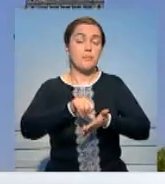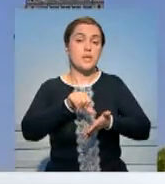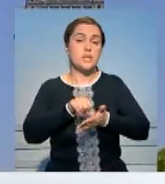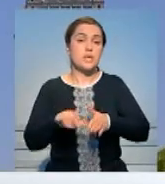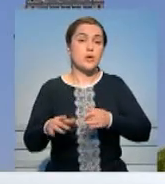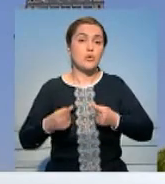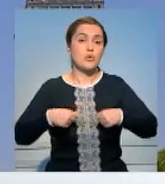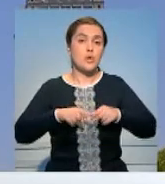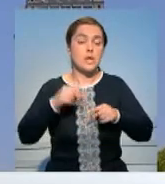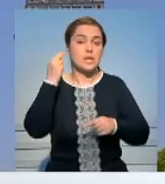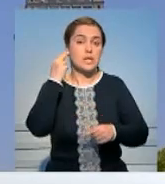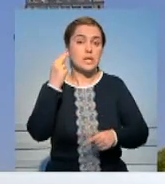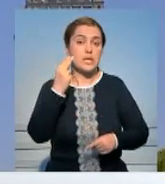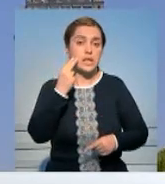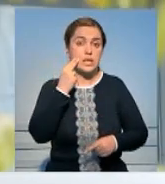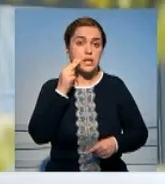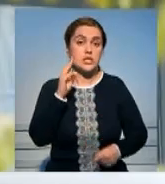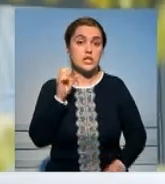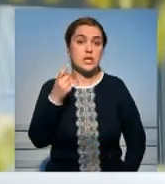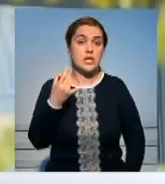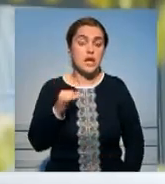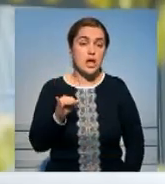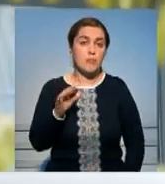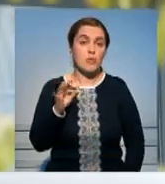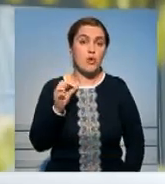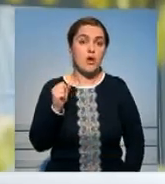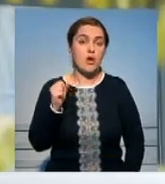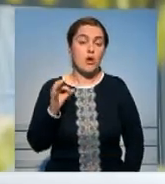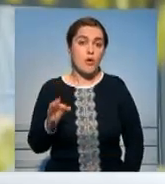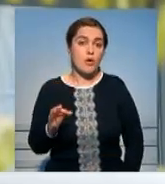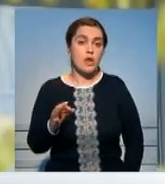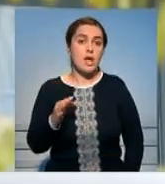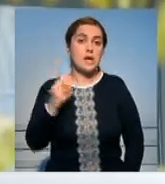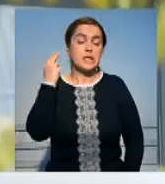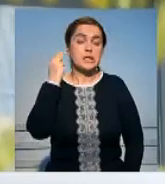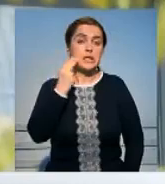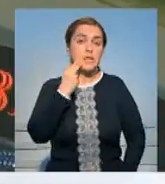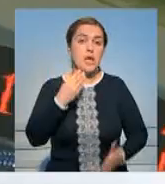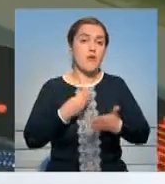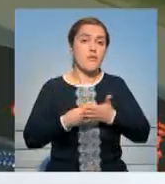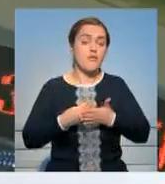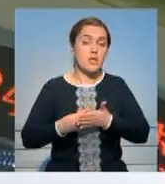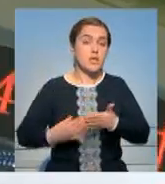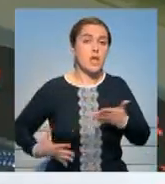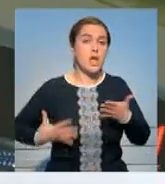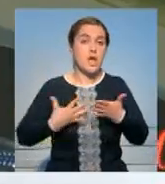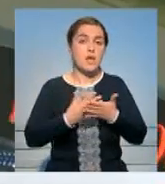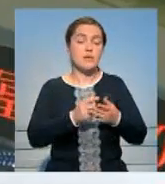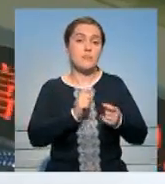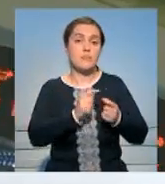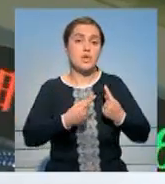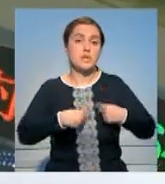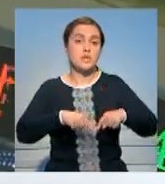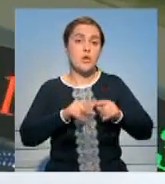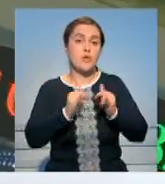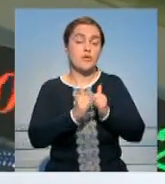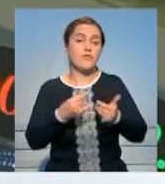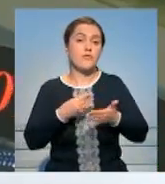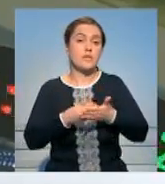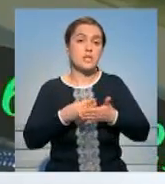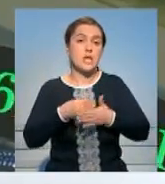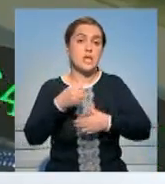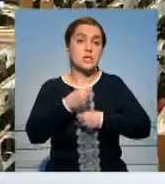деловых кругов в Пекине, Шанхай и Буао. По его словам, китайские финансовые и инвестиционные институты намерены развивать